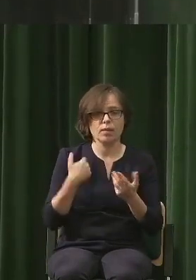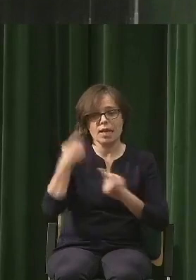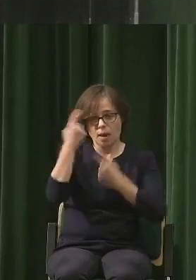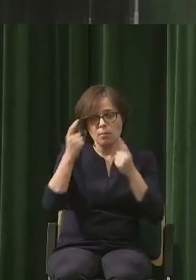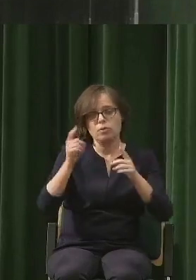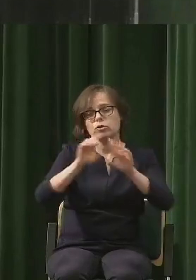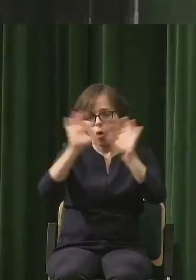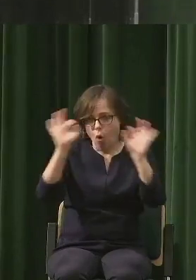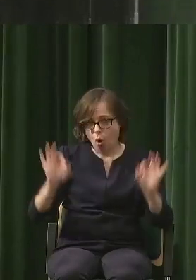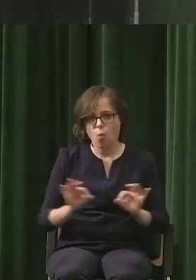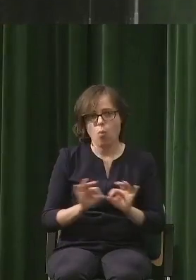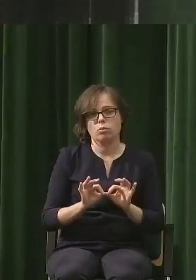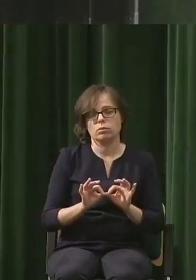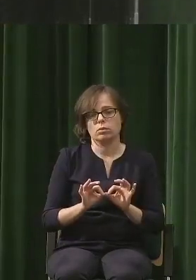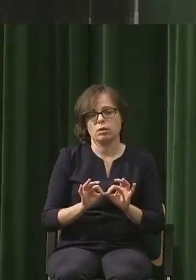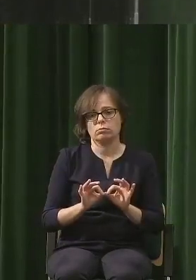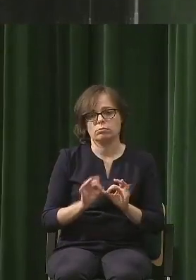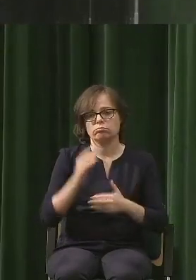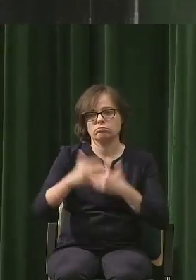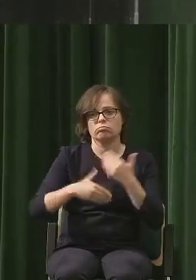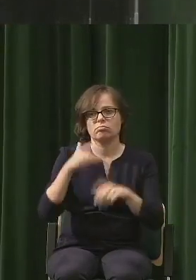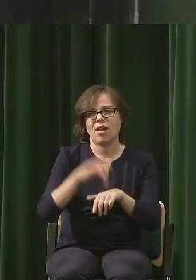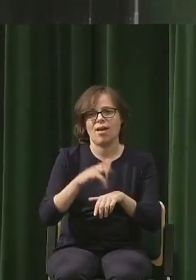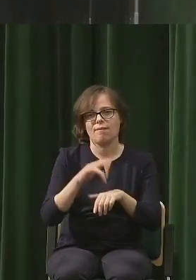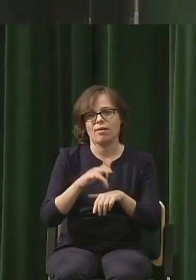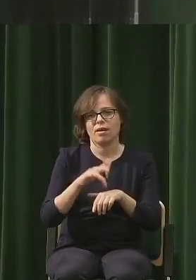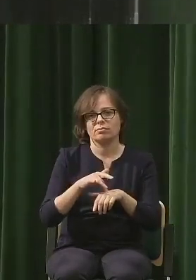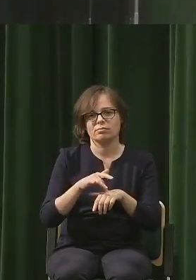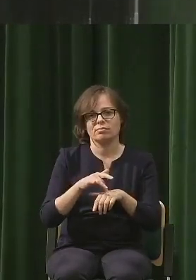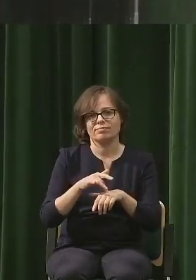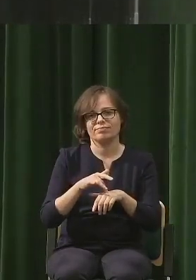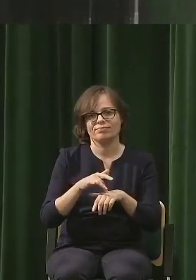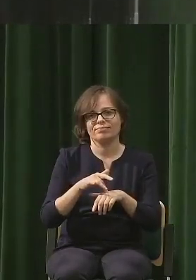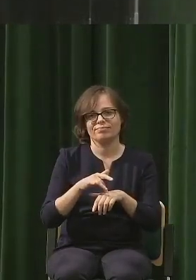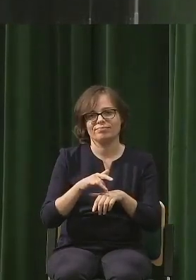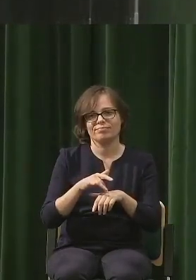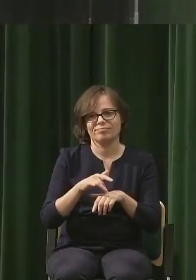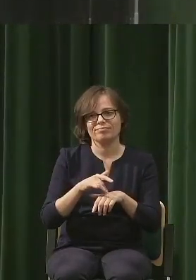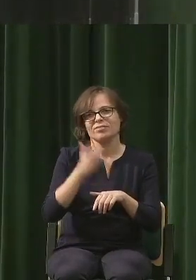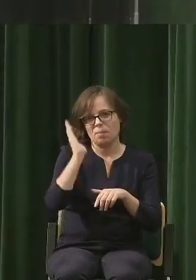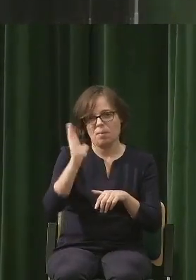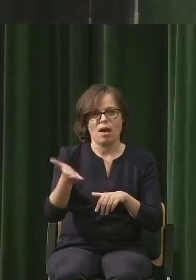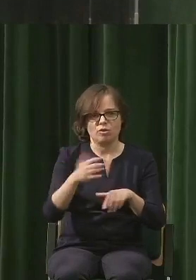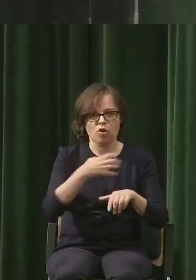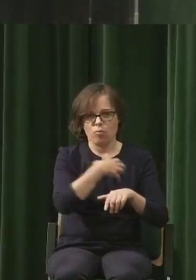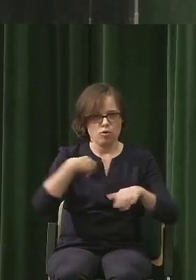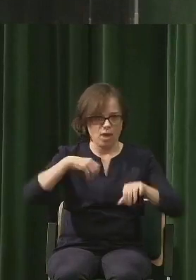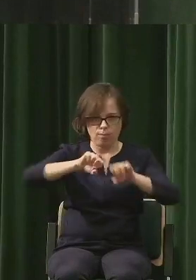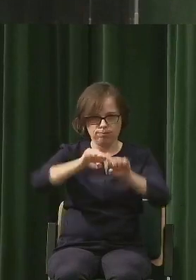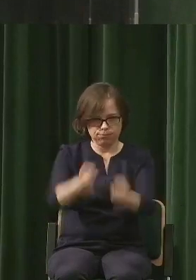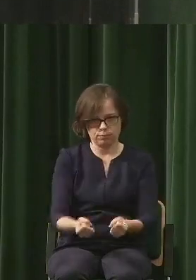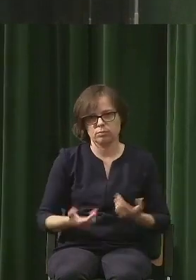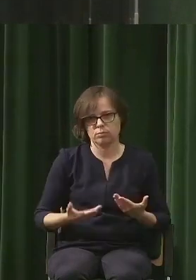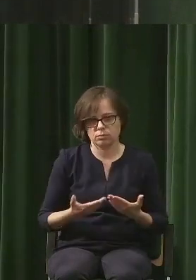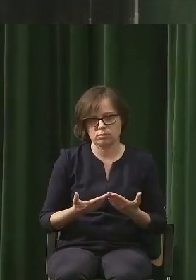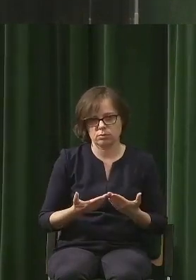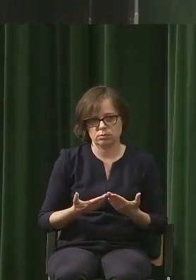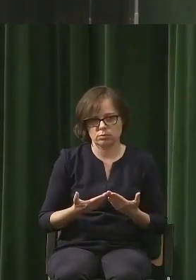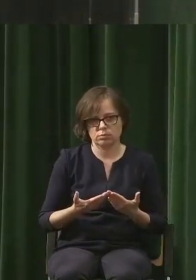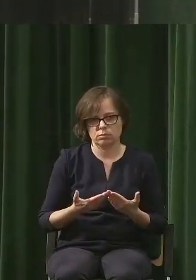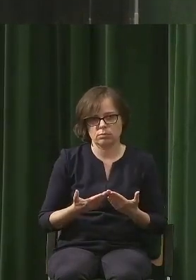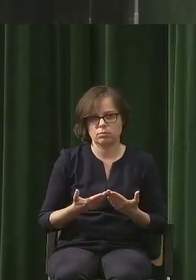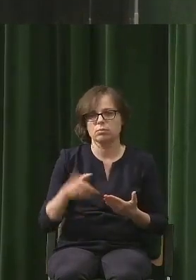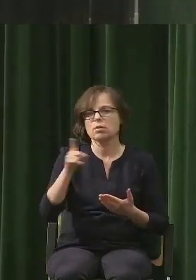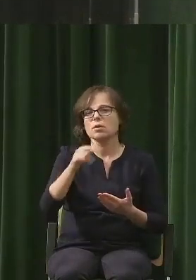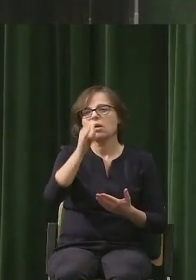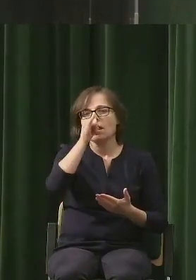stronę, no powiedziałbym, katastrofalnego w pewnym momencie załamania, znaczy krótko mówiąc, tak jak Maltus mówił,